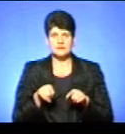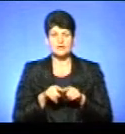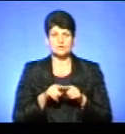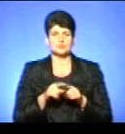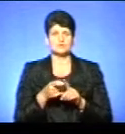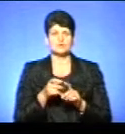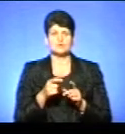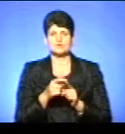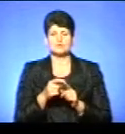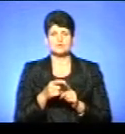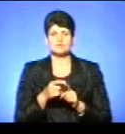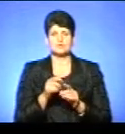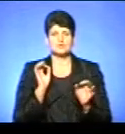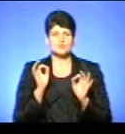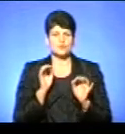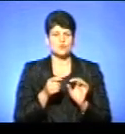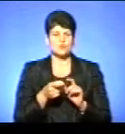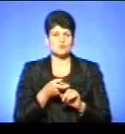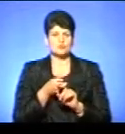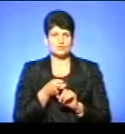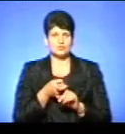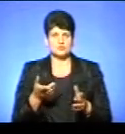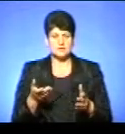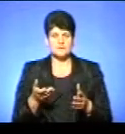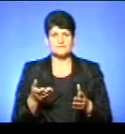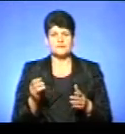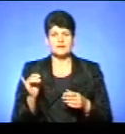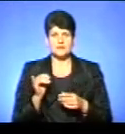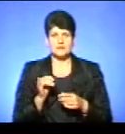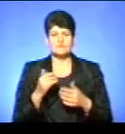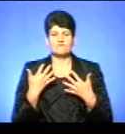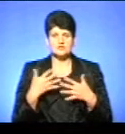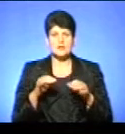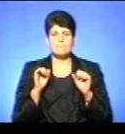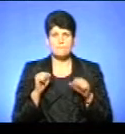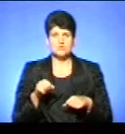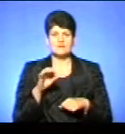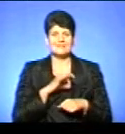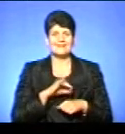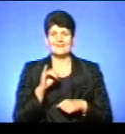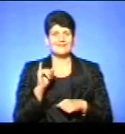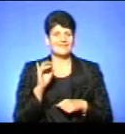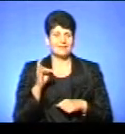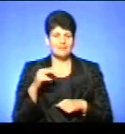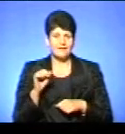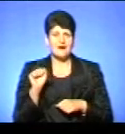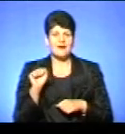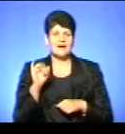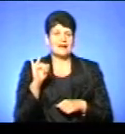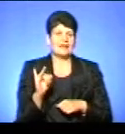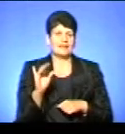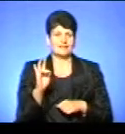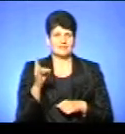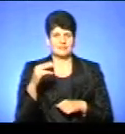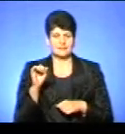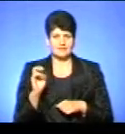«Авдиторія», до прикладу, і «Аудиторія». І вже можна вживати не «Індик», а «Індик», що для нас буде трохи незвичним.